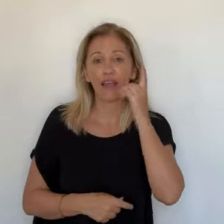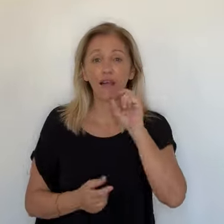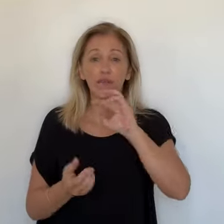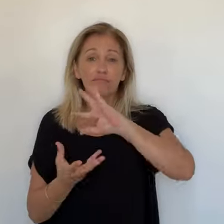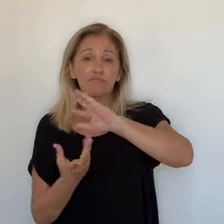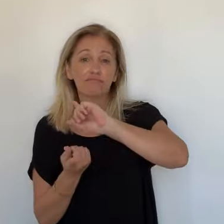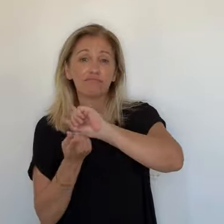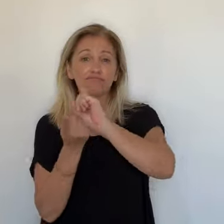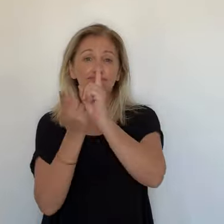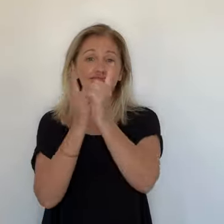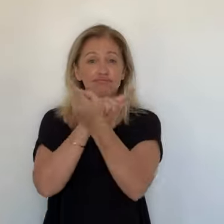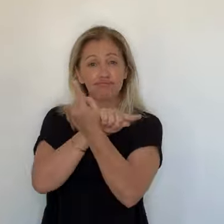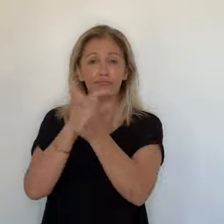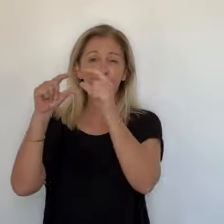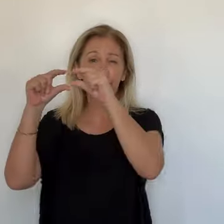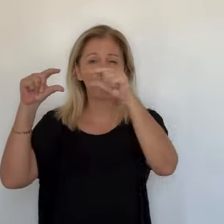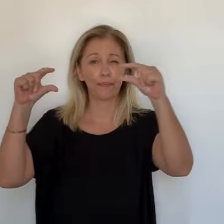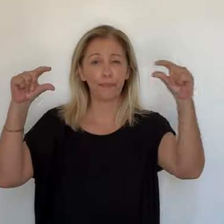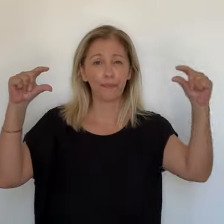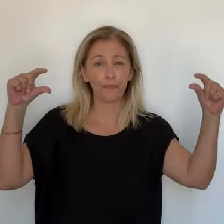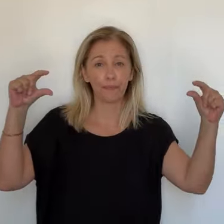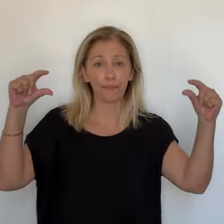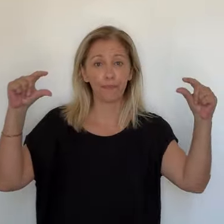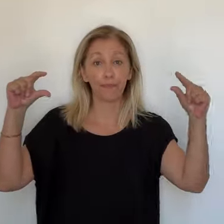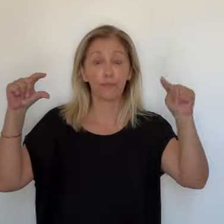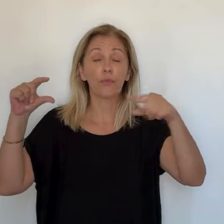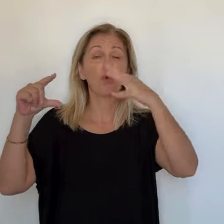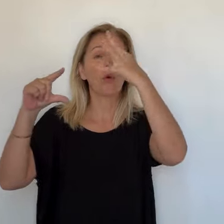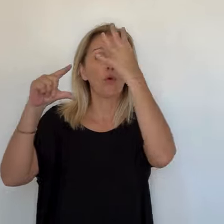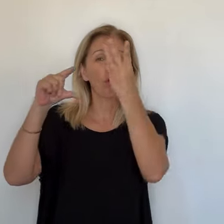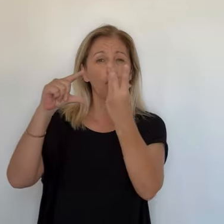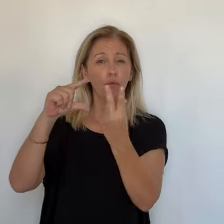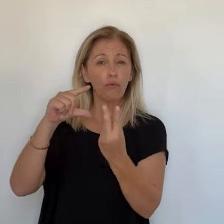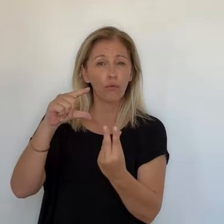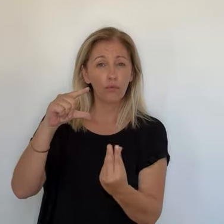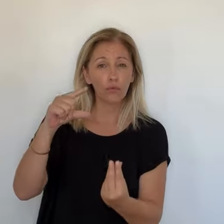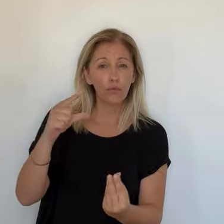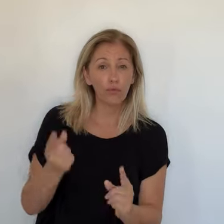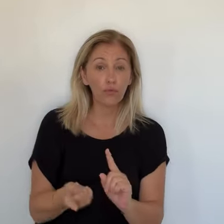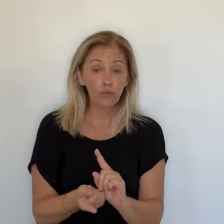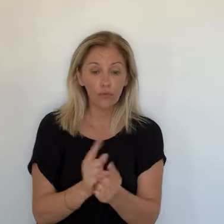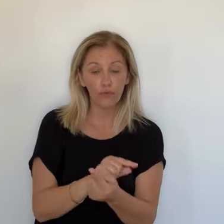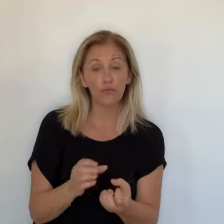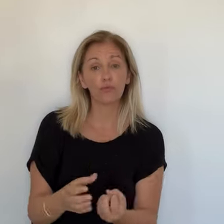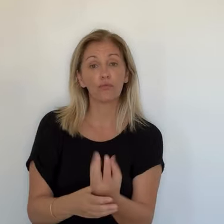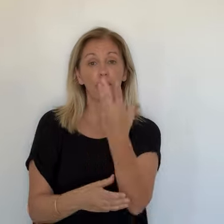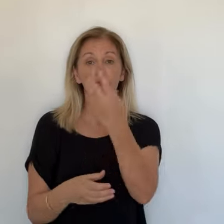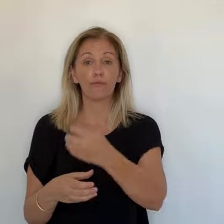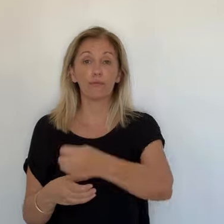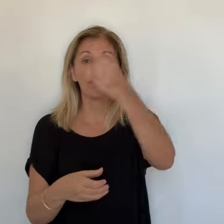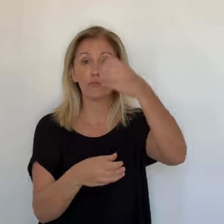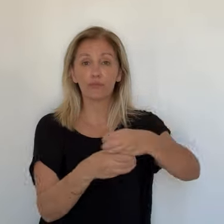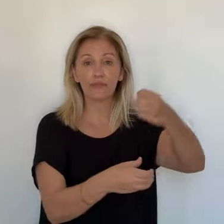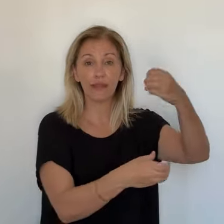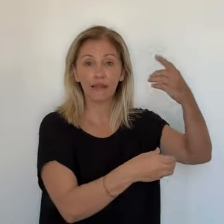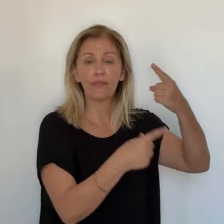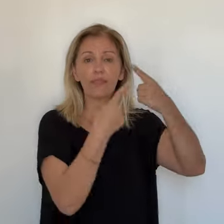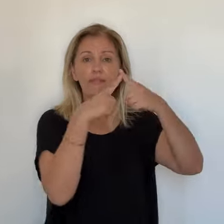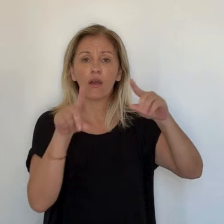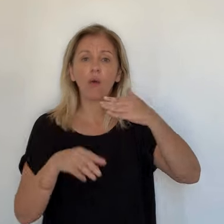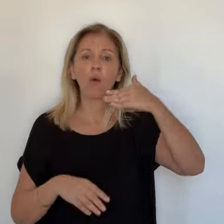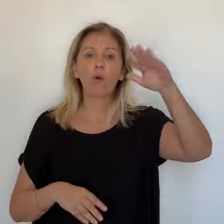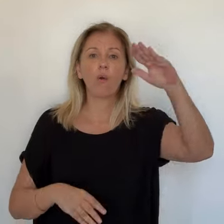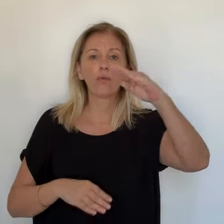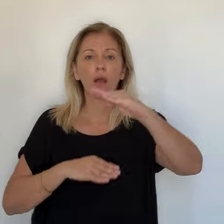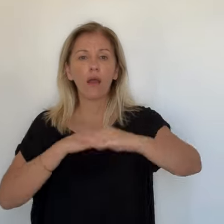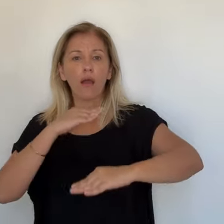cher aux contribuables insulaires. La filière verre, c'est comme la filière papier, ce sont les deux filières qui sont les plus intéressantes économiquement. Pour la partie